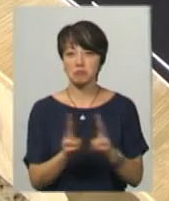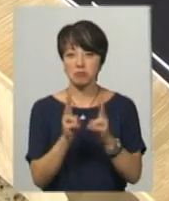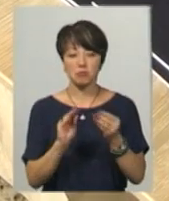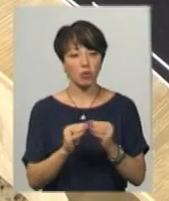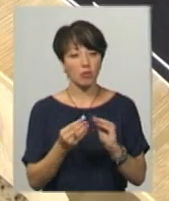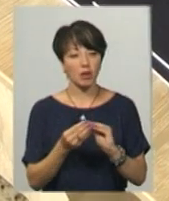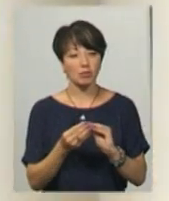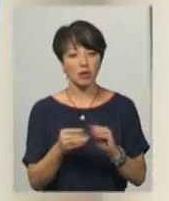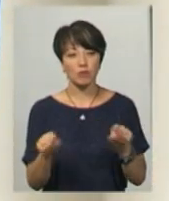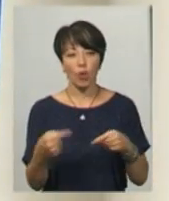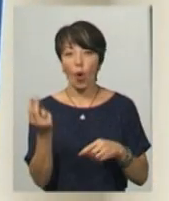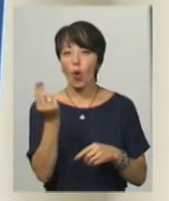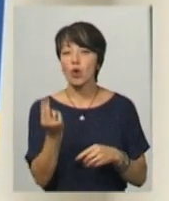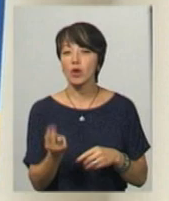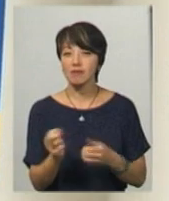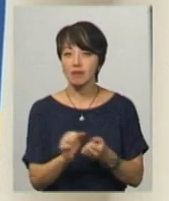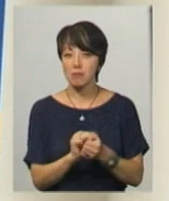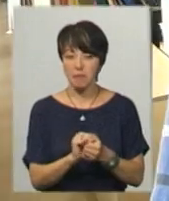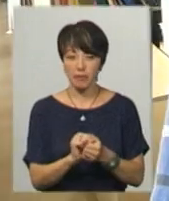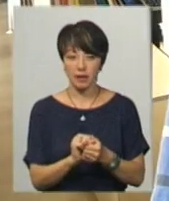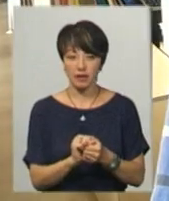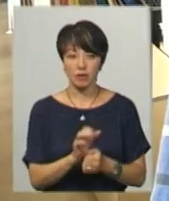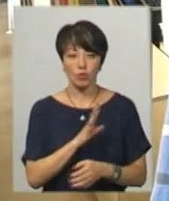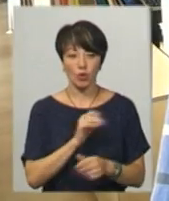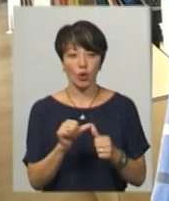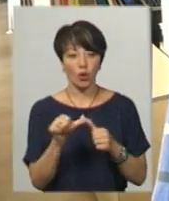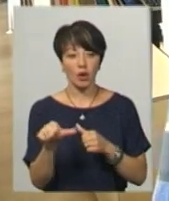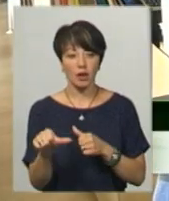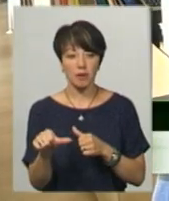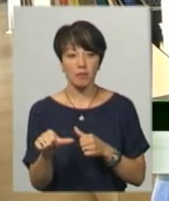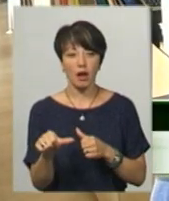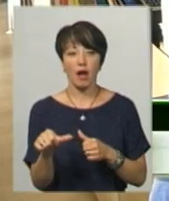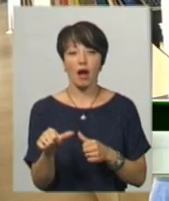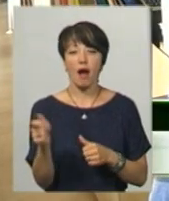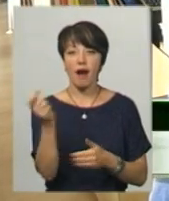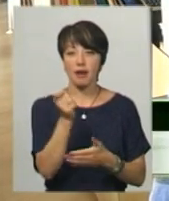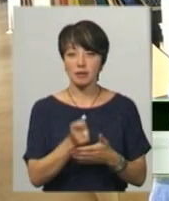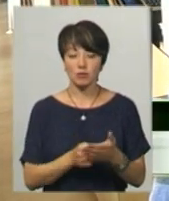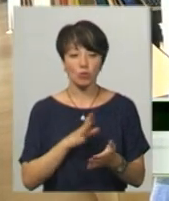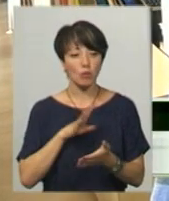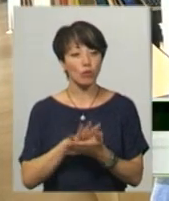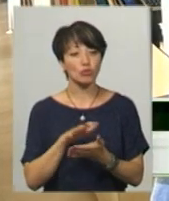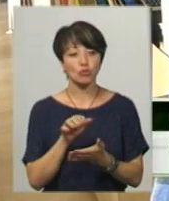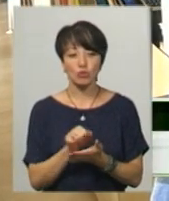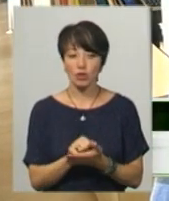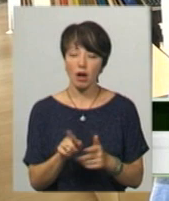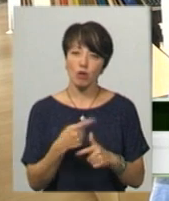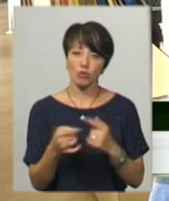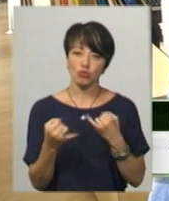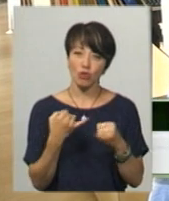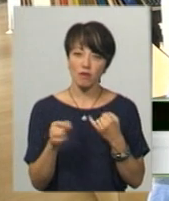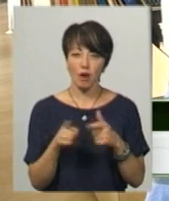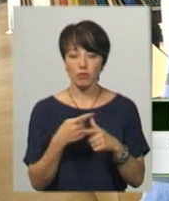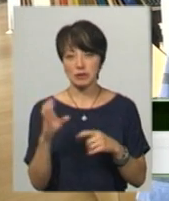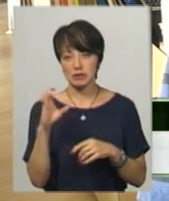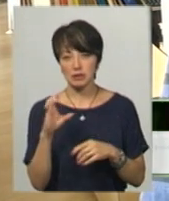із проблемою відтворення кольорів картин на папері. Були окремі картини, які були пошкоджені. Вони були або жовті, або